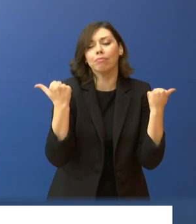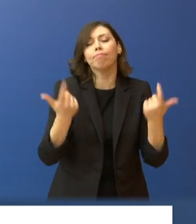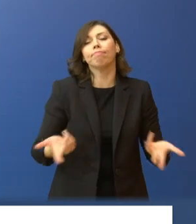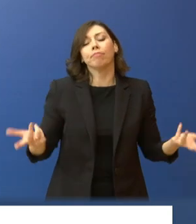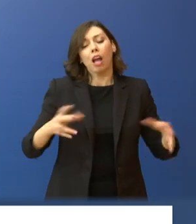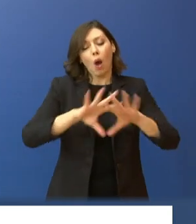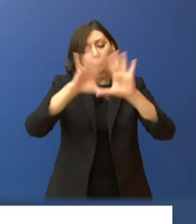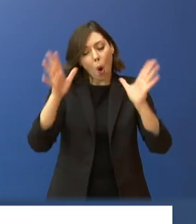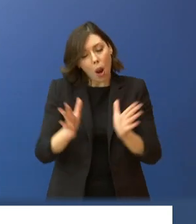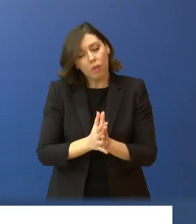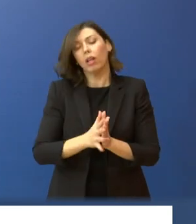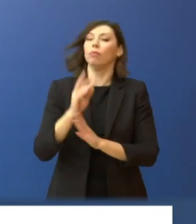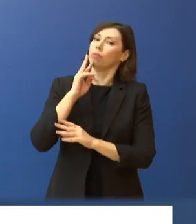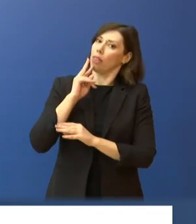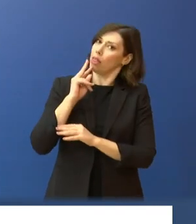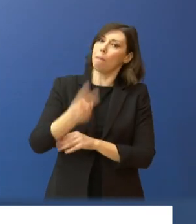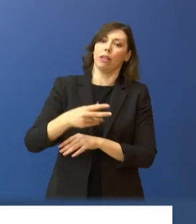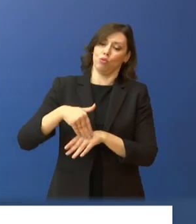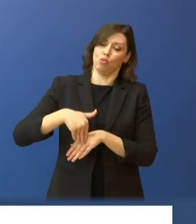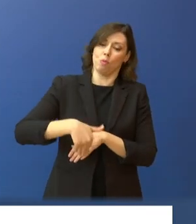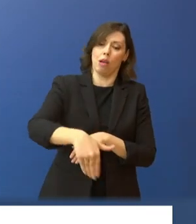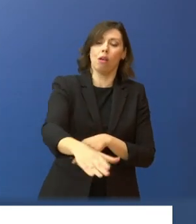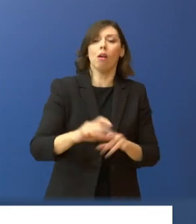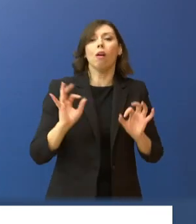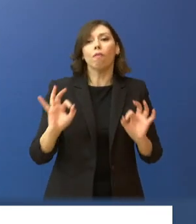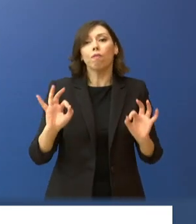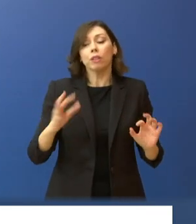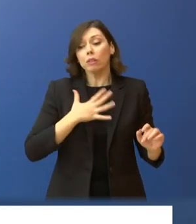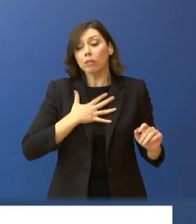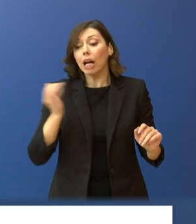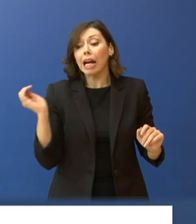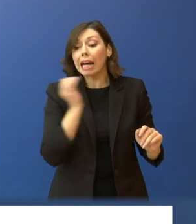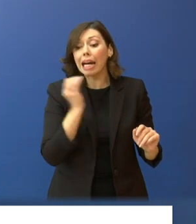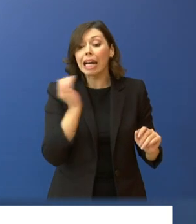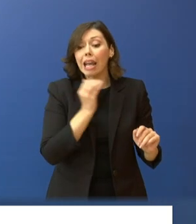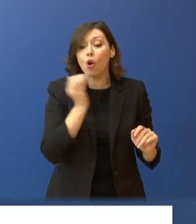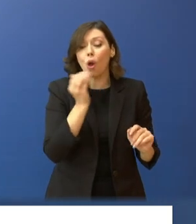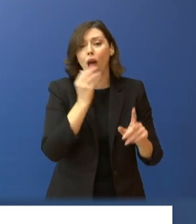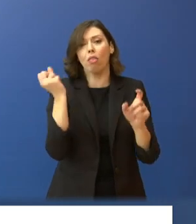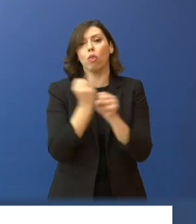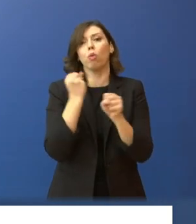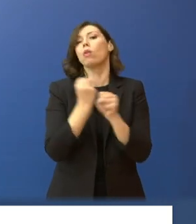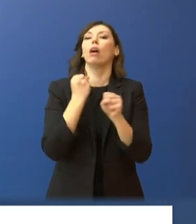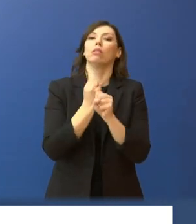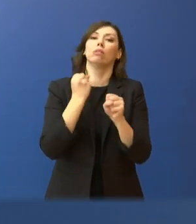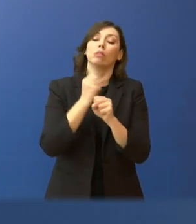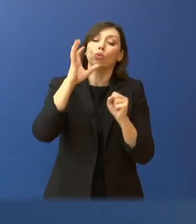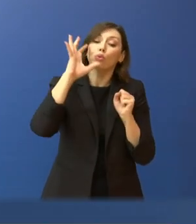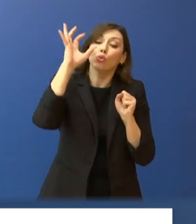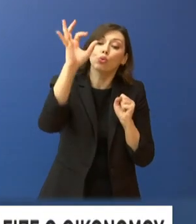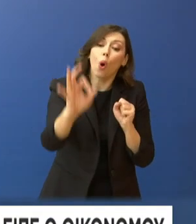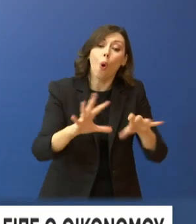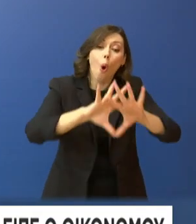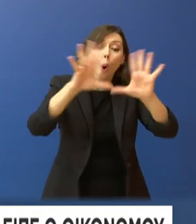διάστημα και κυρίως θα επιταχυνθεί η προσπάθεια έτσι ώστε να γίνουν όλα όσα πρέπει να γίνουν προκειμένου να μην